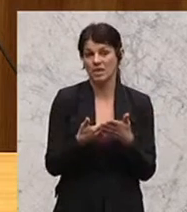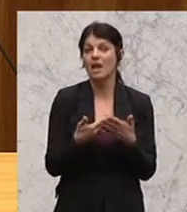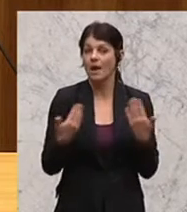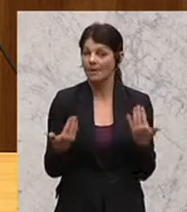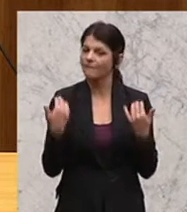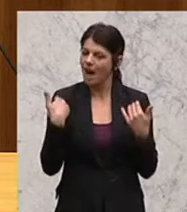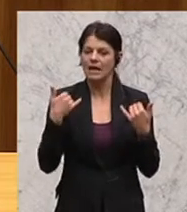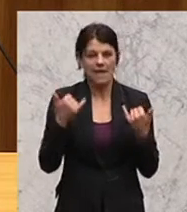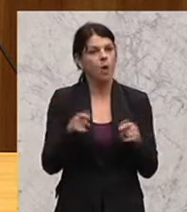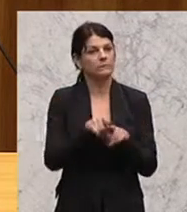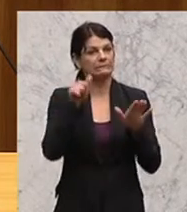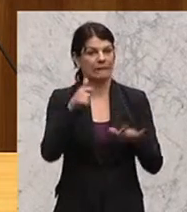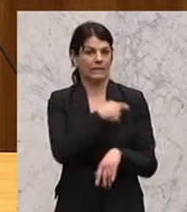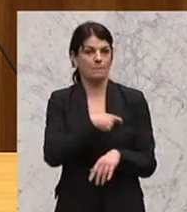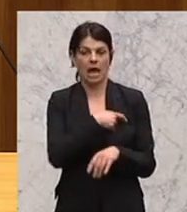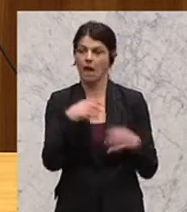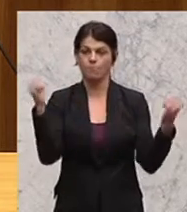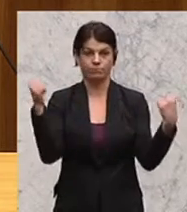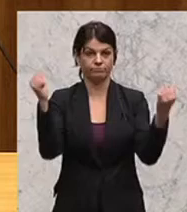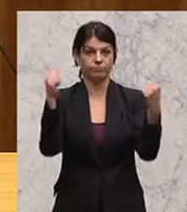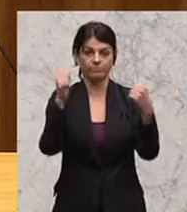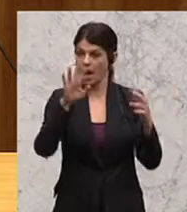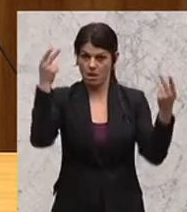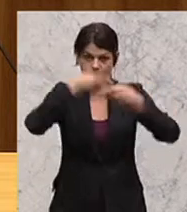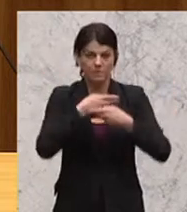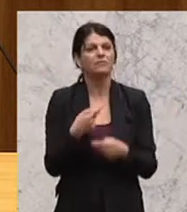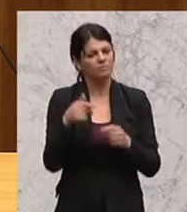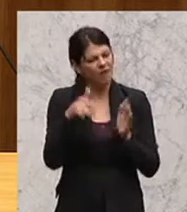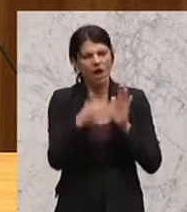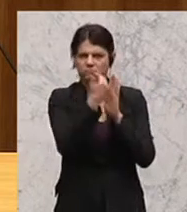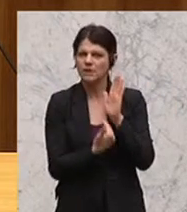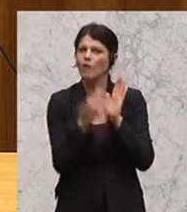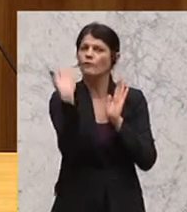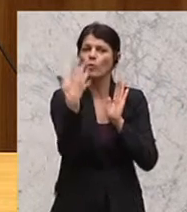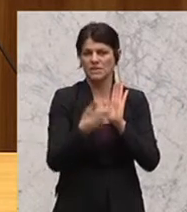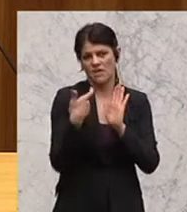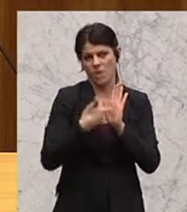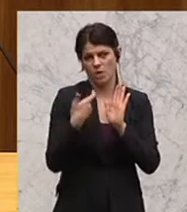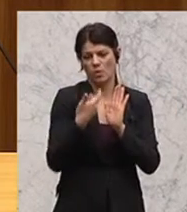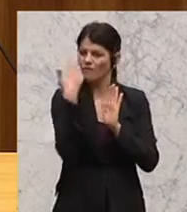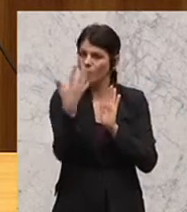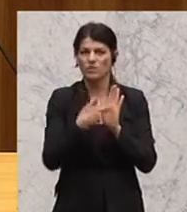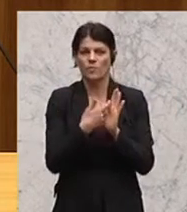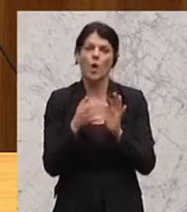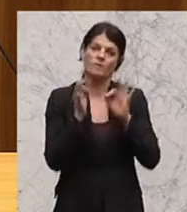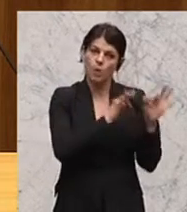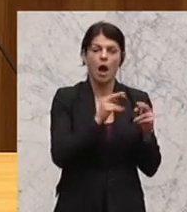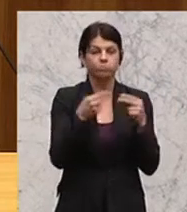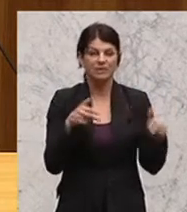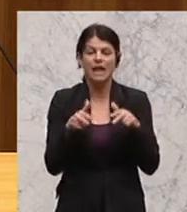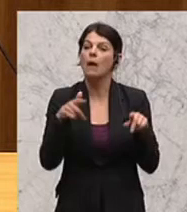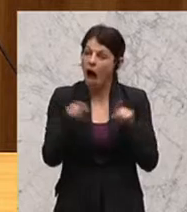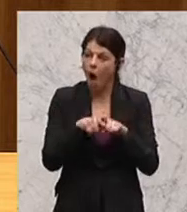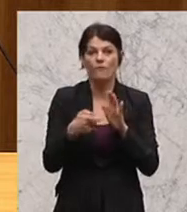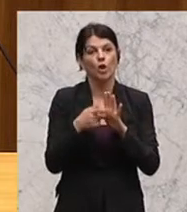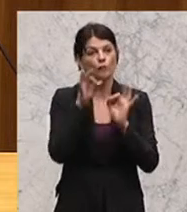einer Sechs-Parteien-Einigung, indem wir 50 Forderungen aufgestellt haben, Forderungen an die Bundesregierung, aber auch an die Länder.